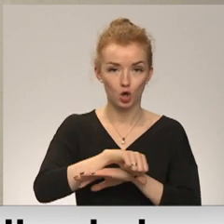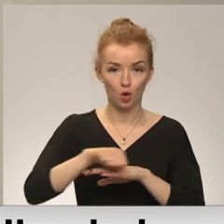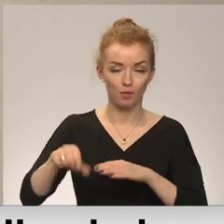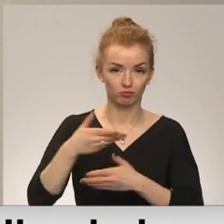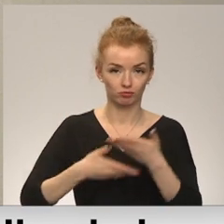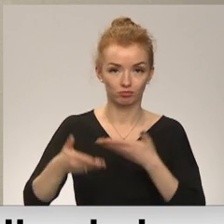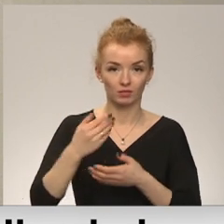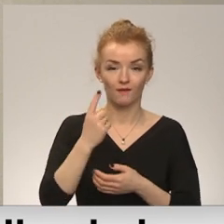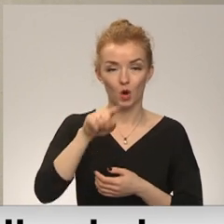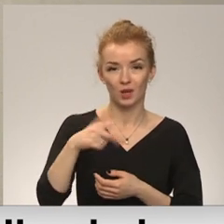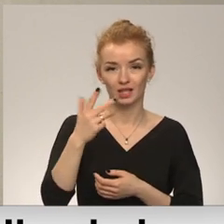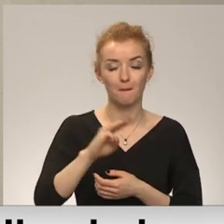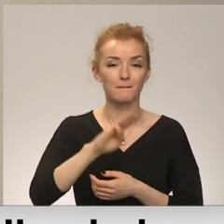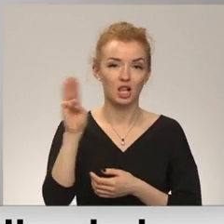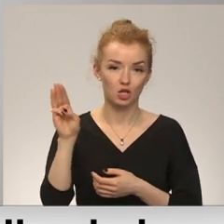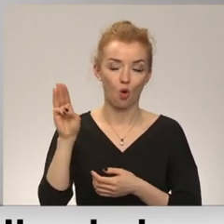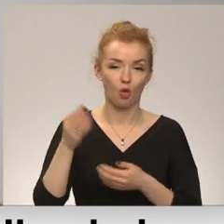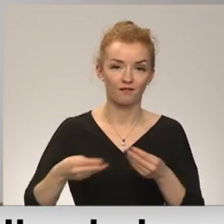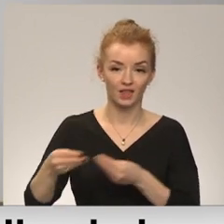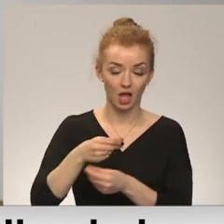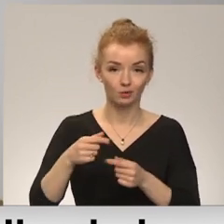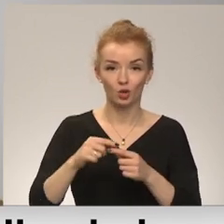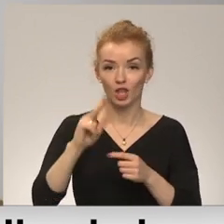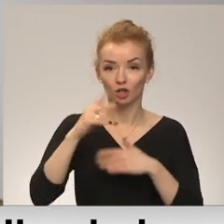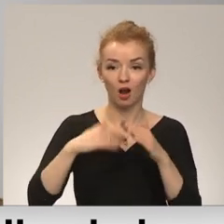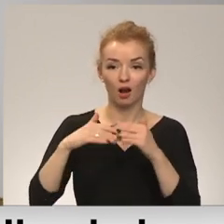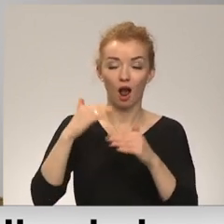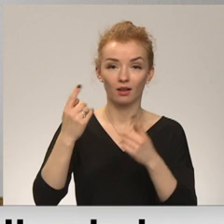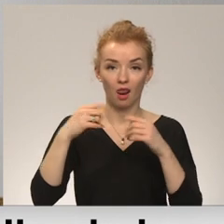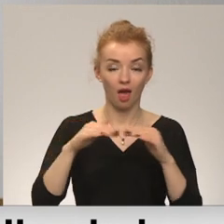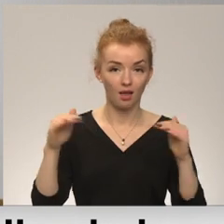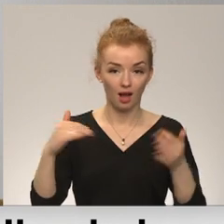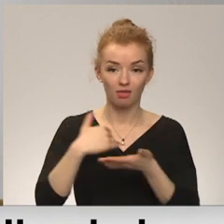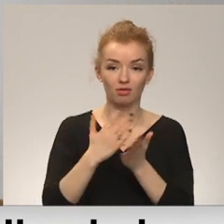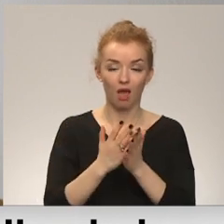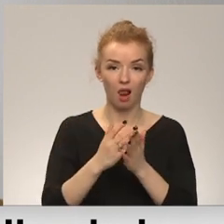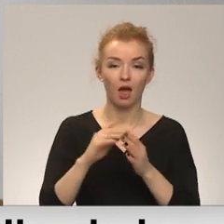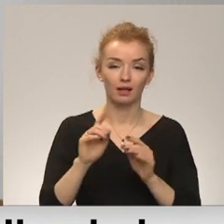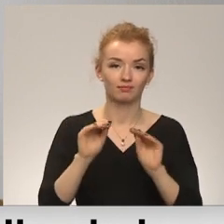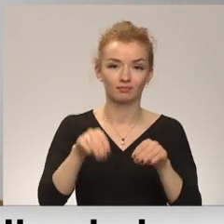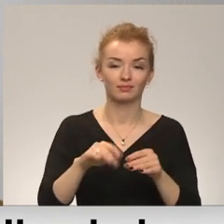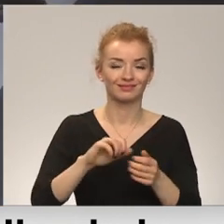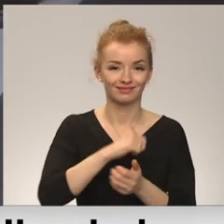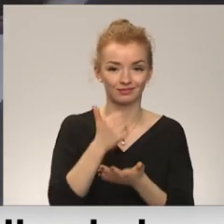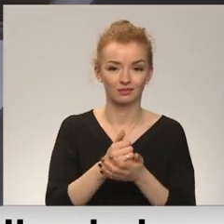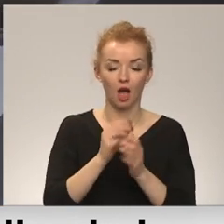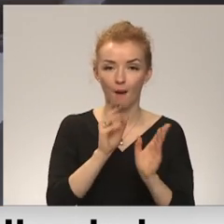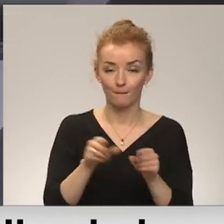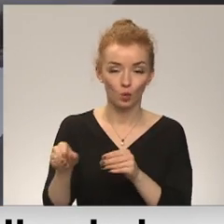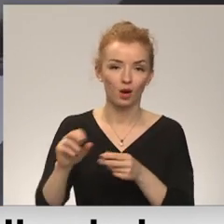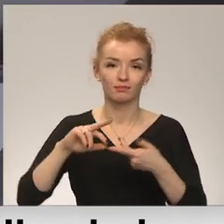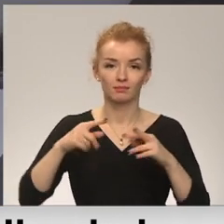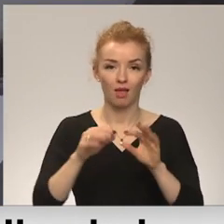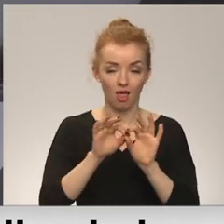projekts ar 1,3 miljonu finansējumu. Projekta trešās kārtas ietveros, daļā pils ierīkota centrā labkuras sistēma nomainīta